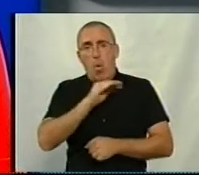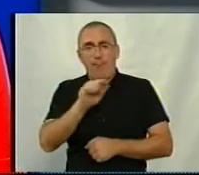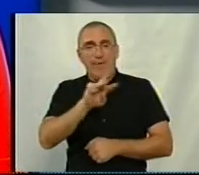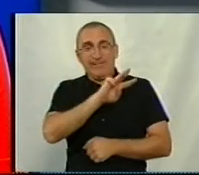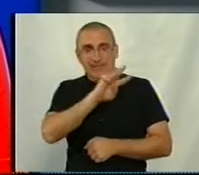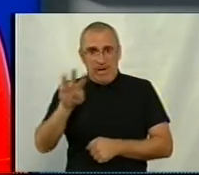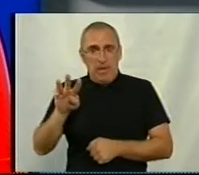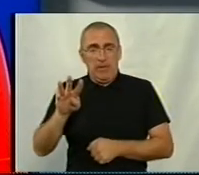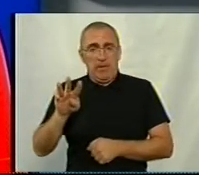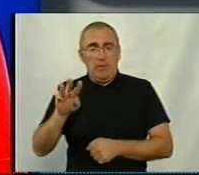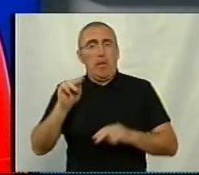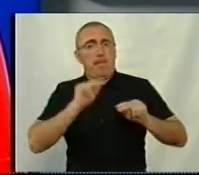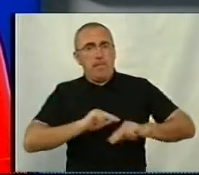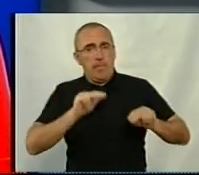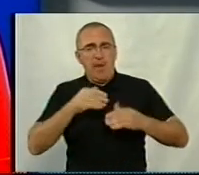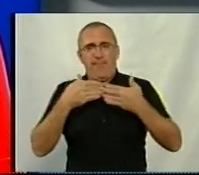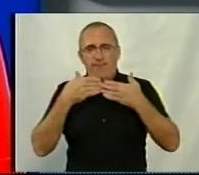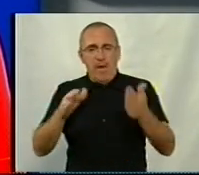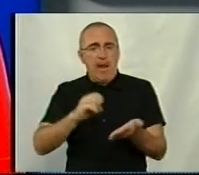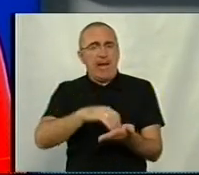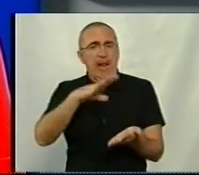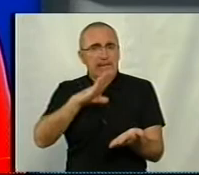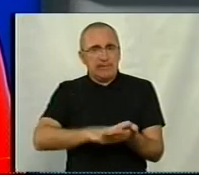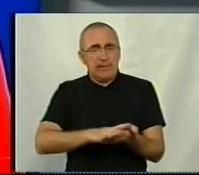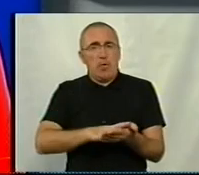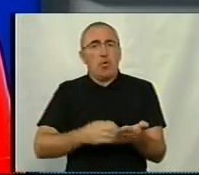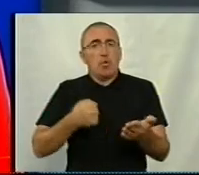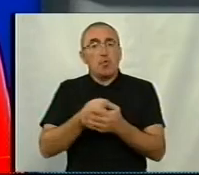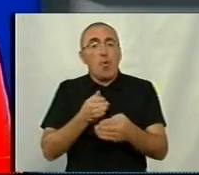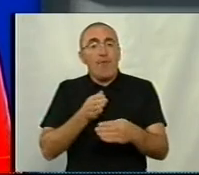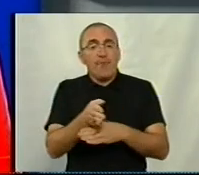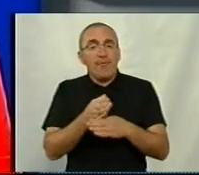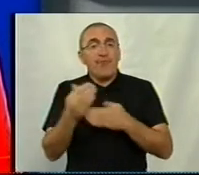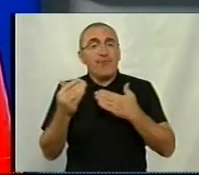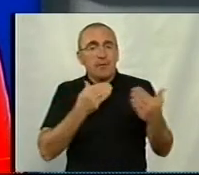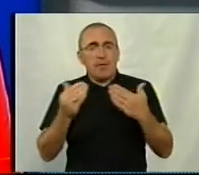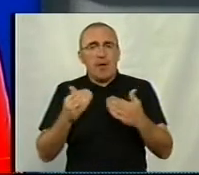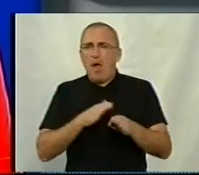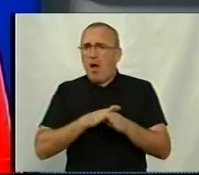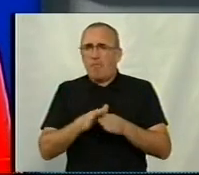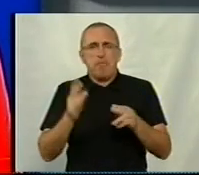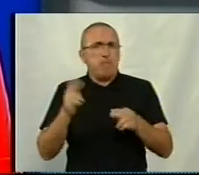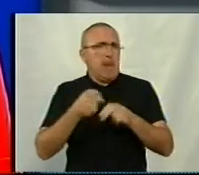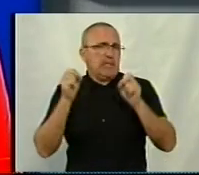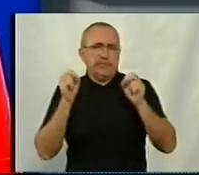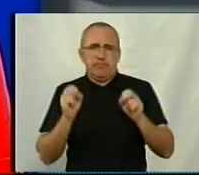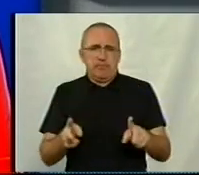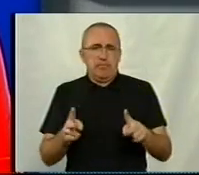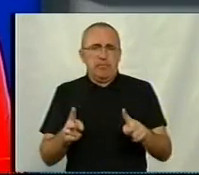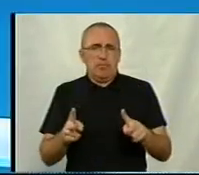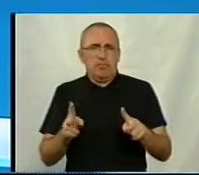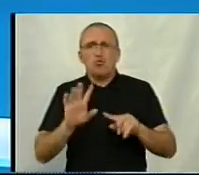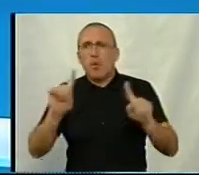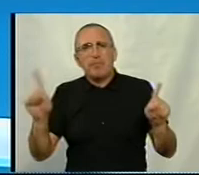сайті працює відкрита реєстрація щодо відвідувачів виставки, тобто абсолютно безпечно. Тобто, щоб не